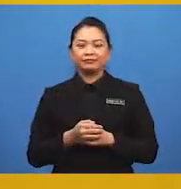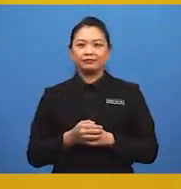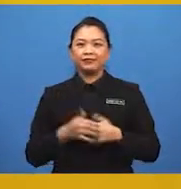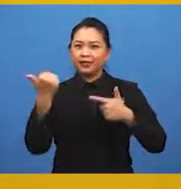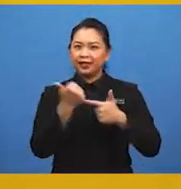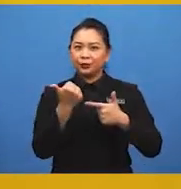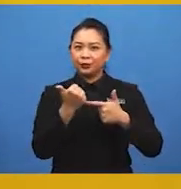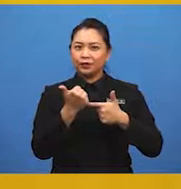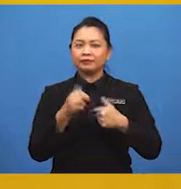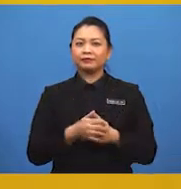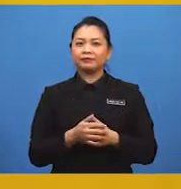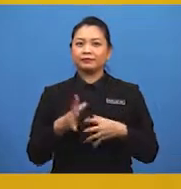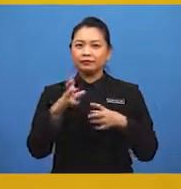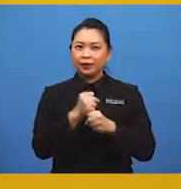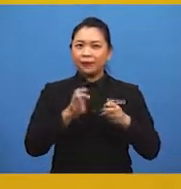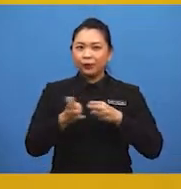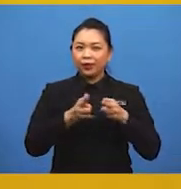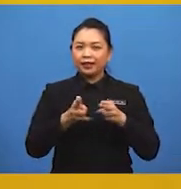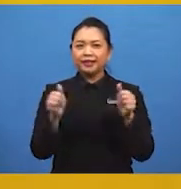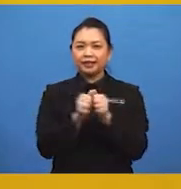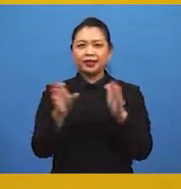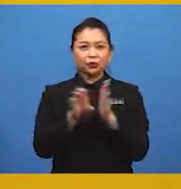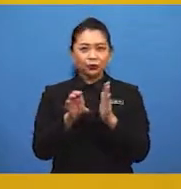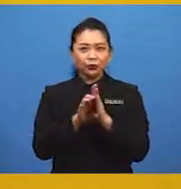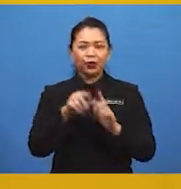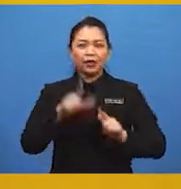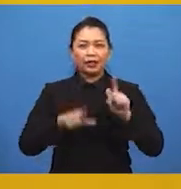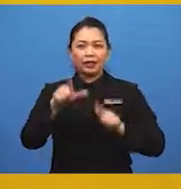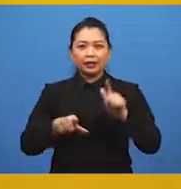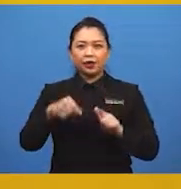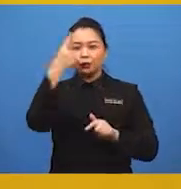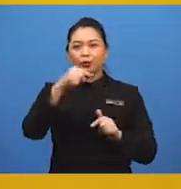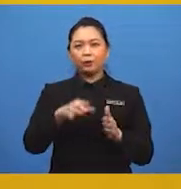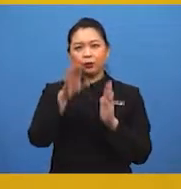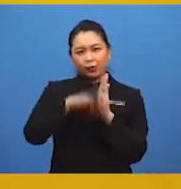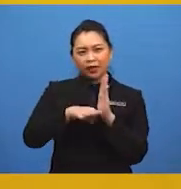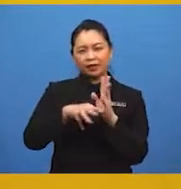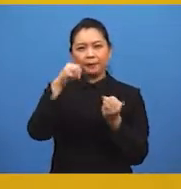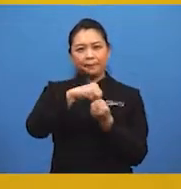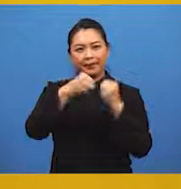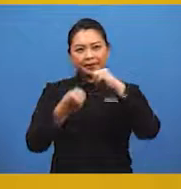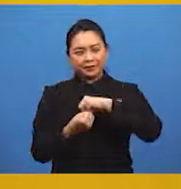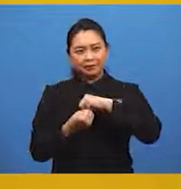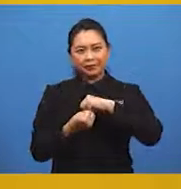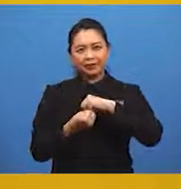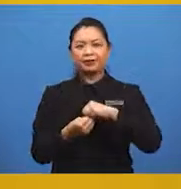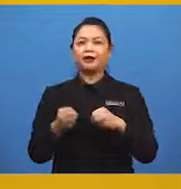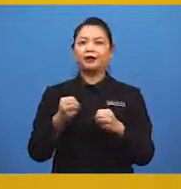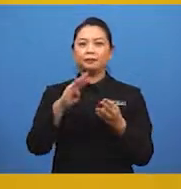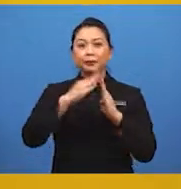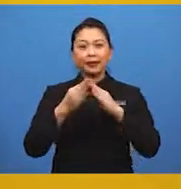Yang kedua, dapat menghuraikan dengan contoh langkah-langkah untuk mengurangkan